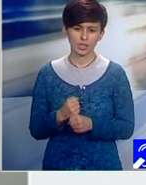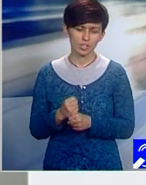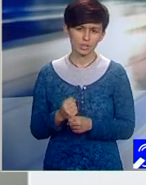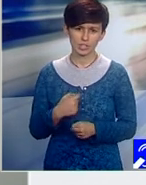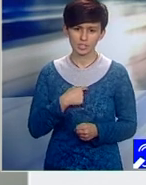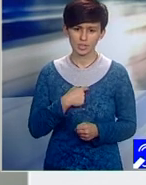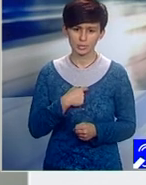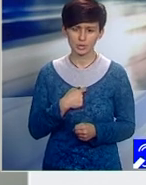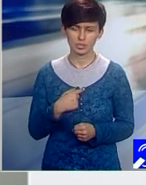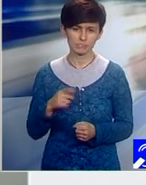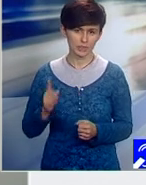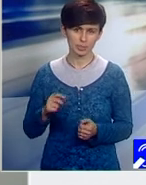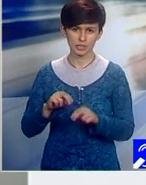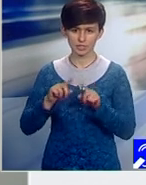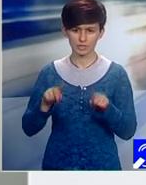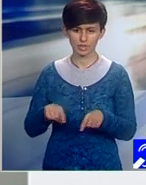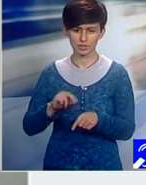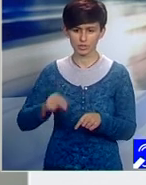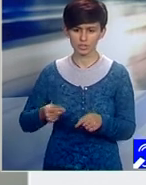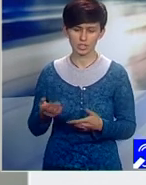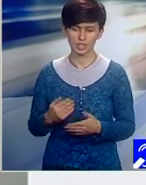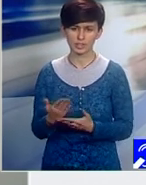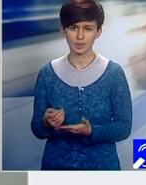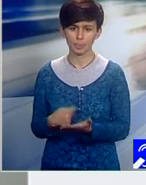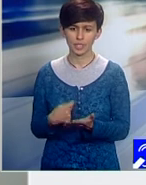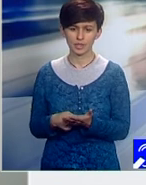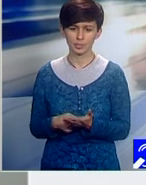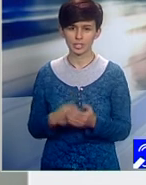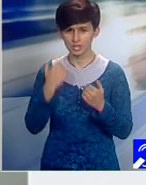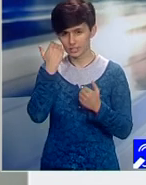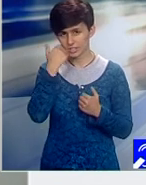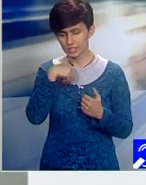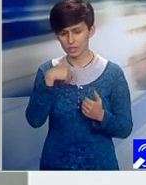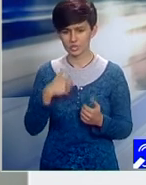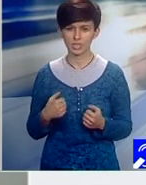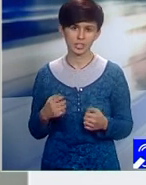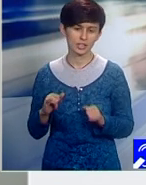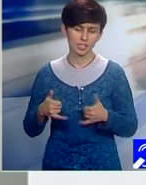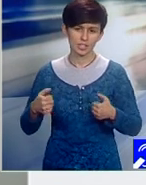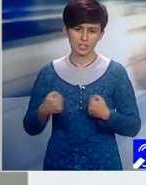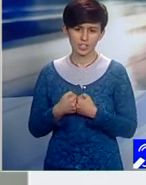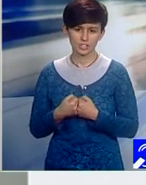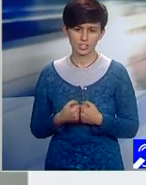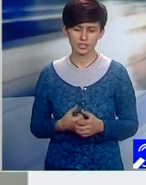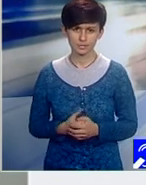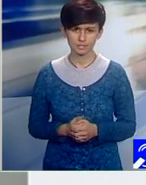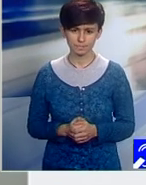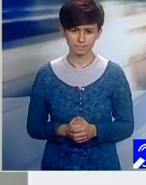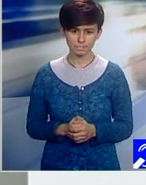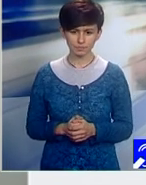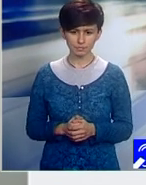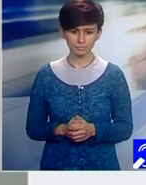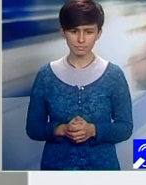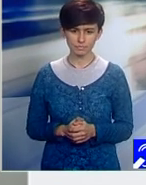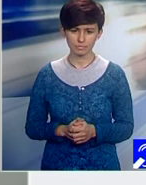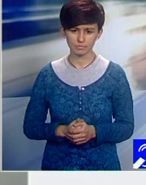daunele provocate în caz de accident. Este o eroare materială. A fost prima reacție a oficialilor de la Autoritatea de Supraveghere